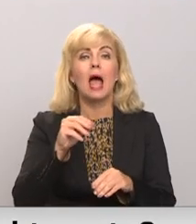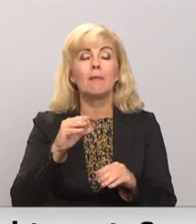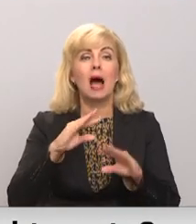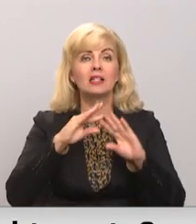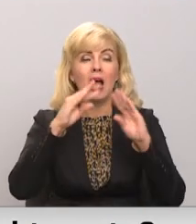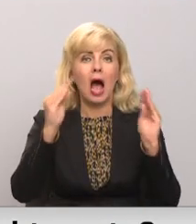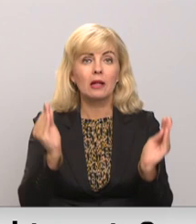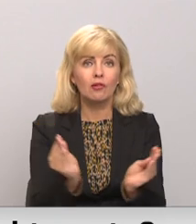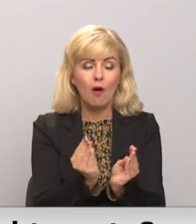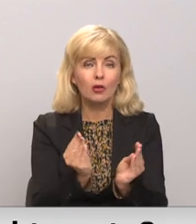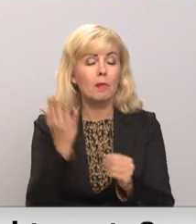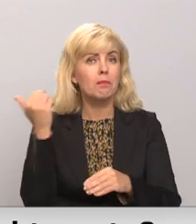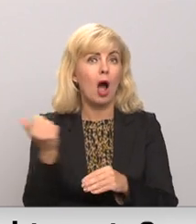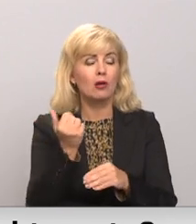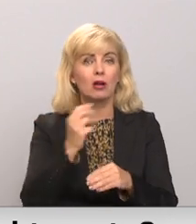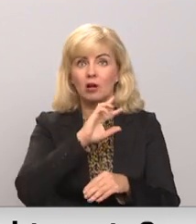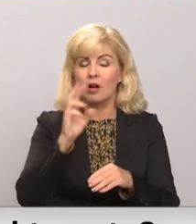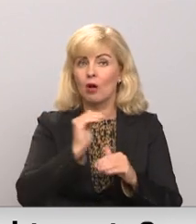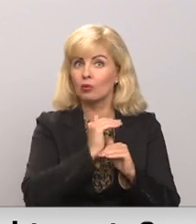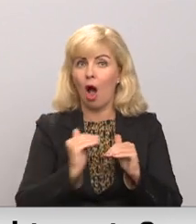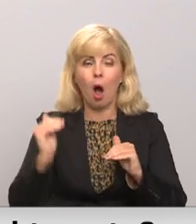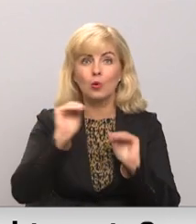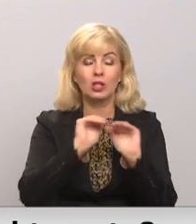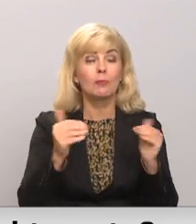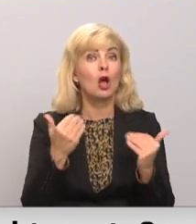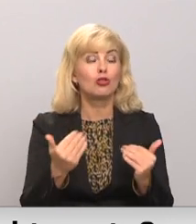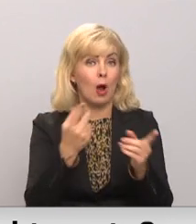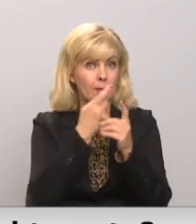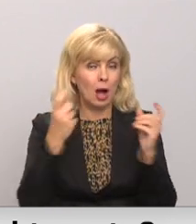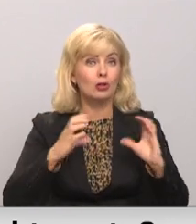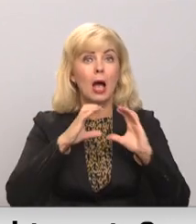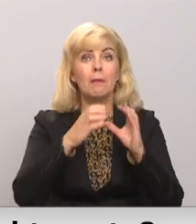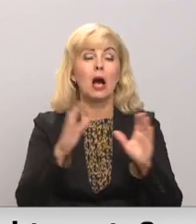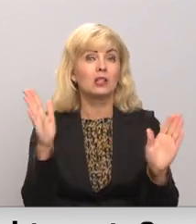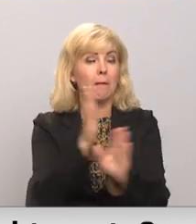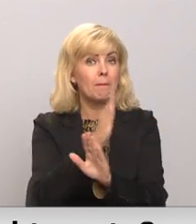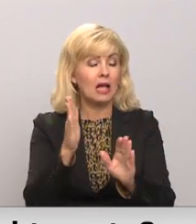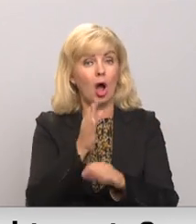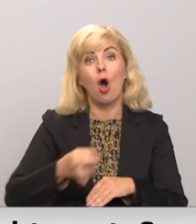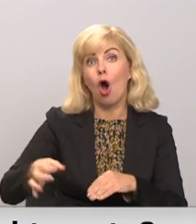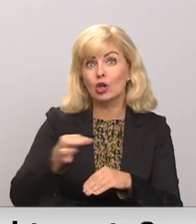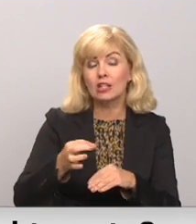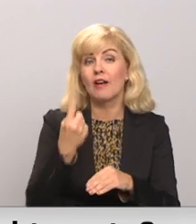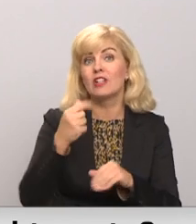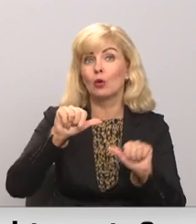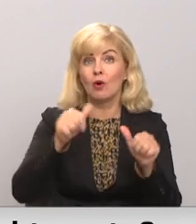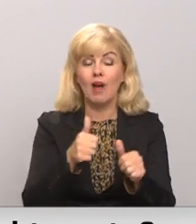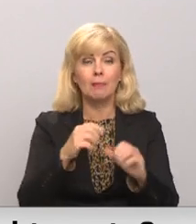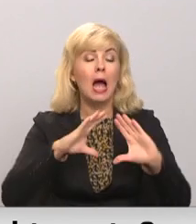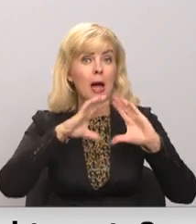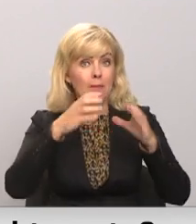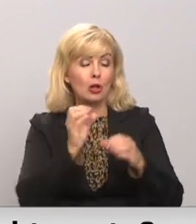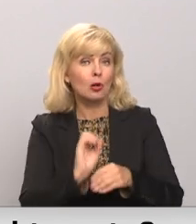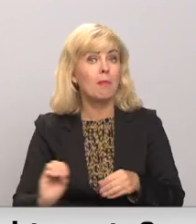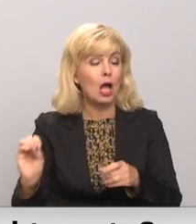pērni sasniegusi rekorda augstu līmeni. Tā šodien paziņojusi Pasaules meteoroloģiskā organizācija. Viens no veidējiem, kā Pasaules un